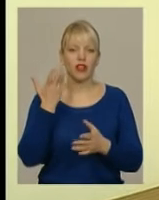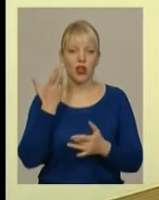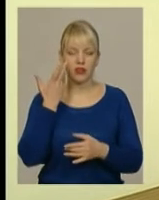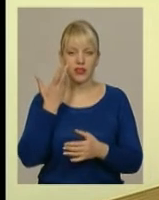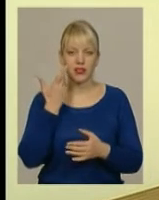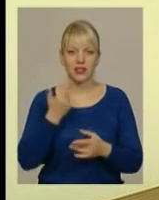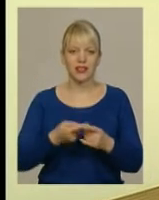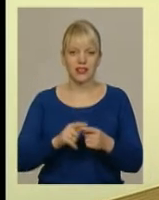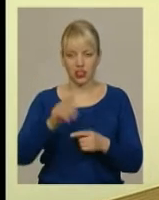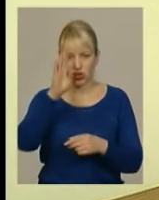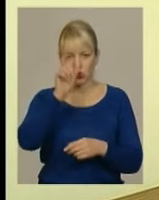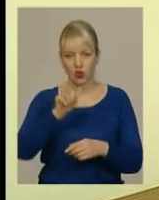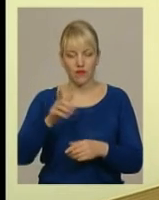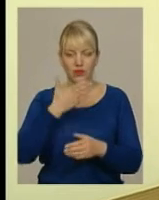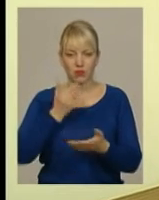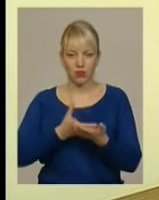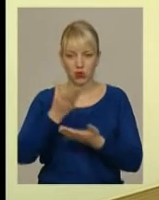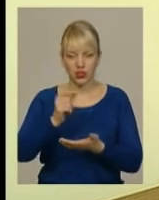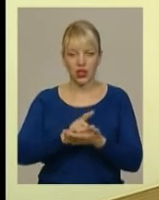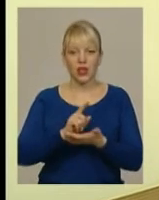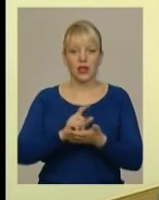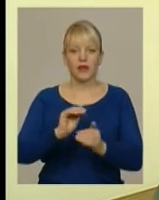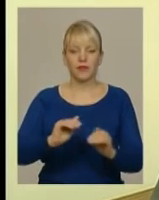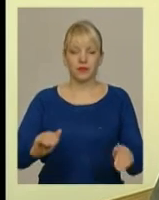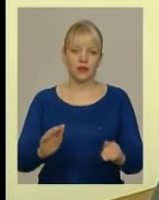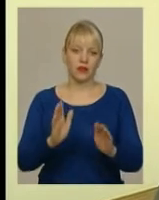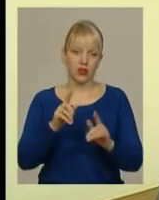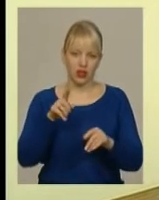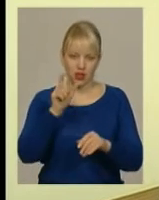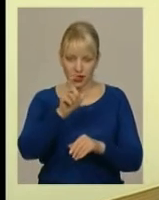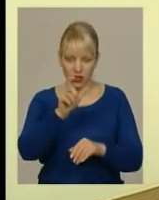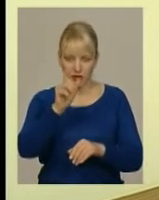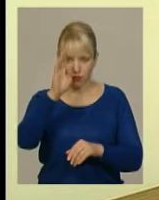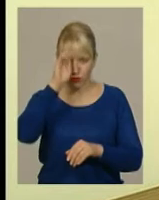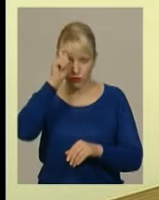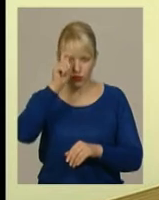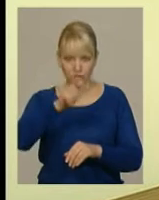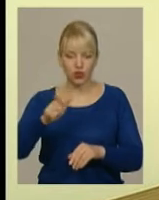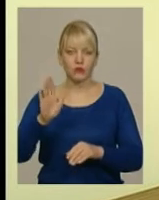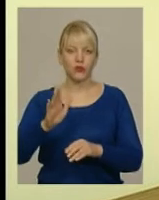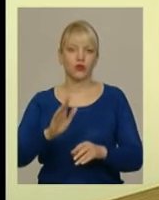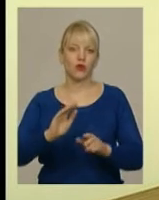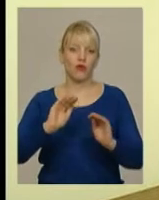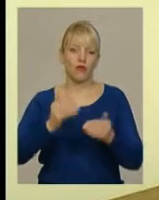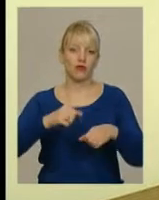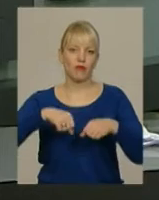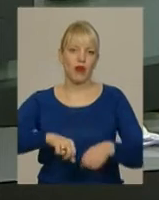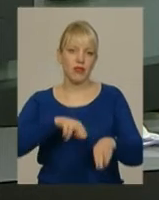аліментах – це чоловіки, то їх також буде обмежено вправи і на полюванні.